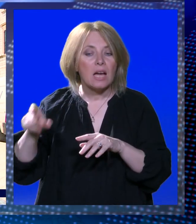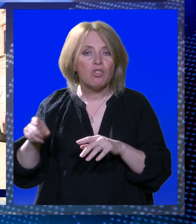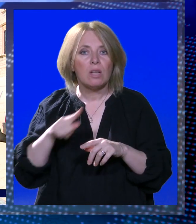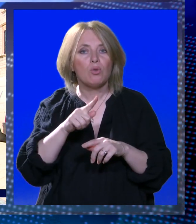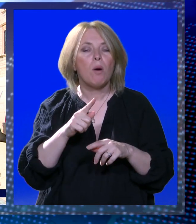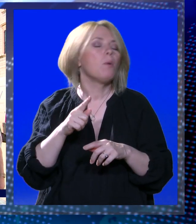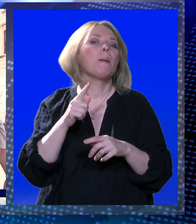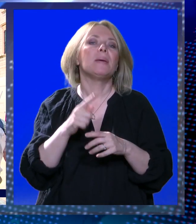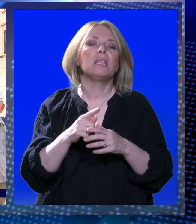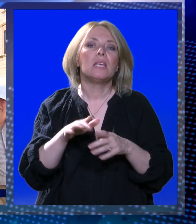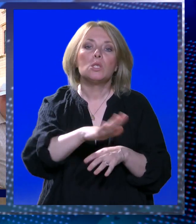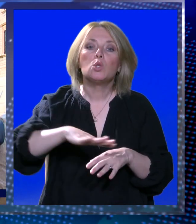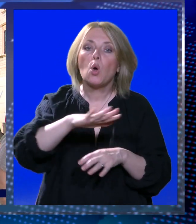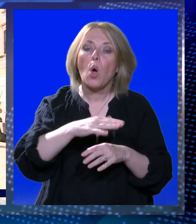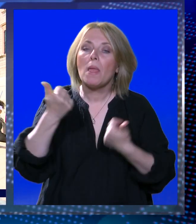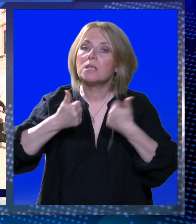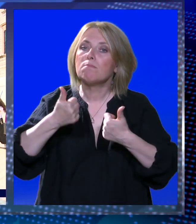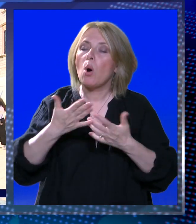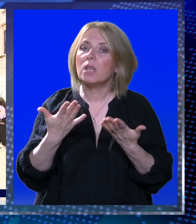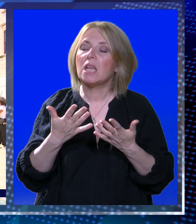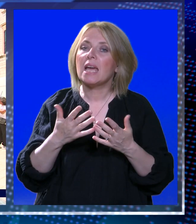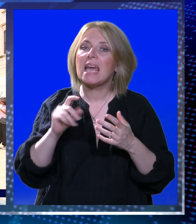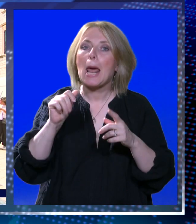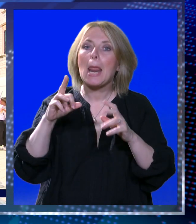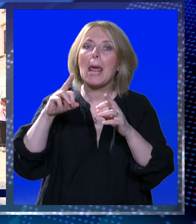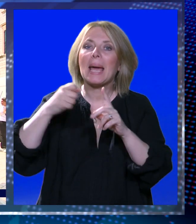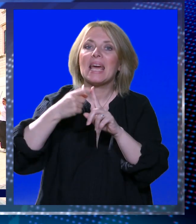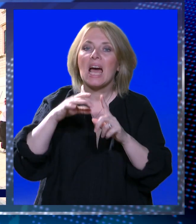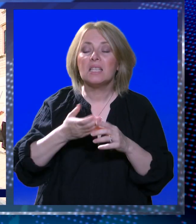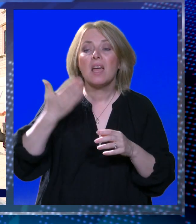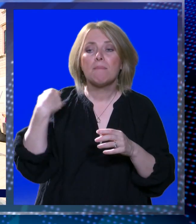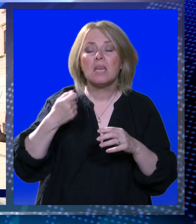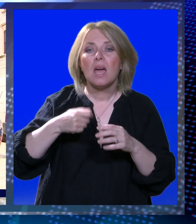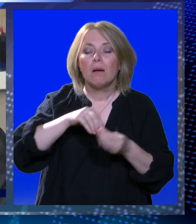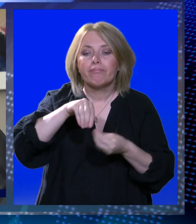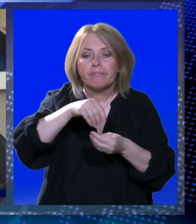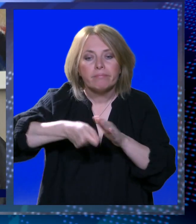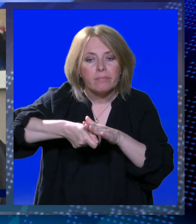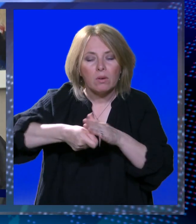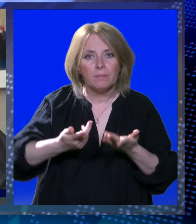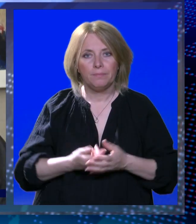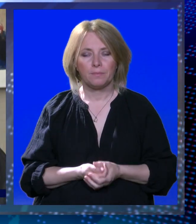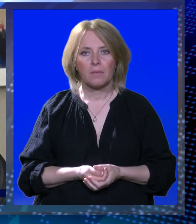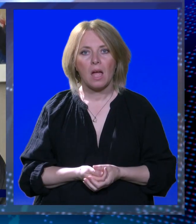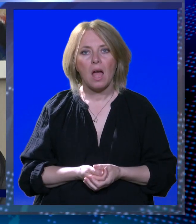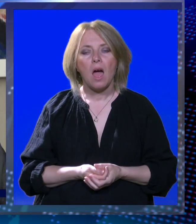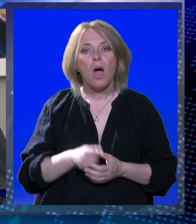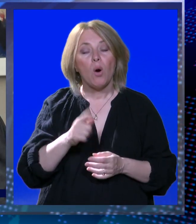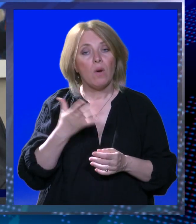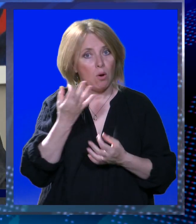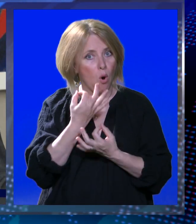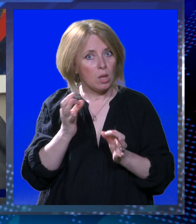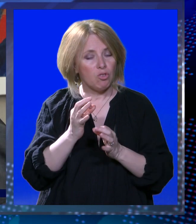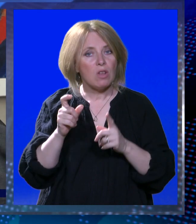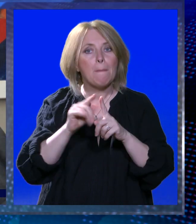rekreacije kako je bila izvorno i zamišljena prije svih pogodovanja i korupcije koju se događali. Ovo je sjajna prilika za, kako